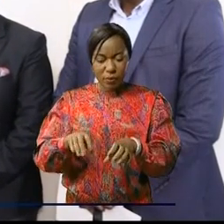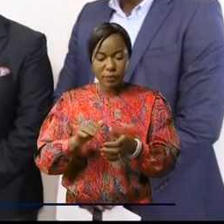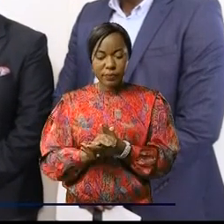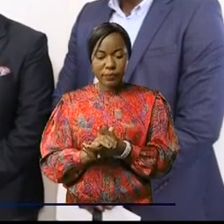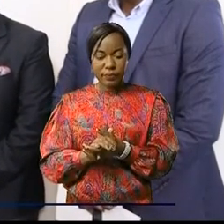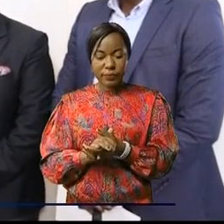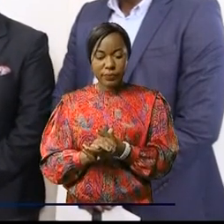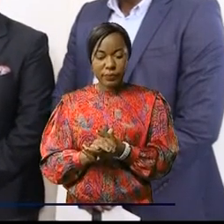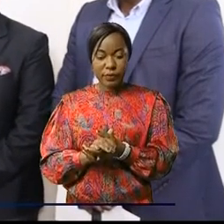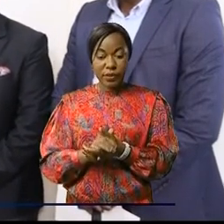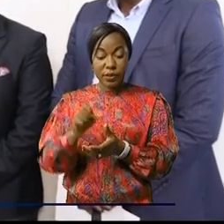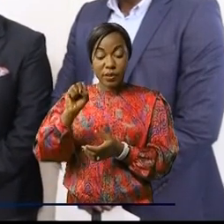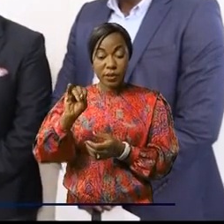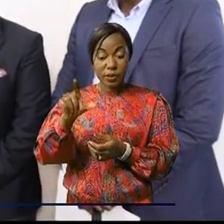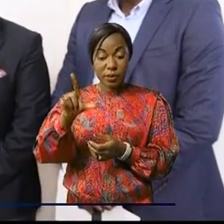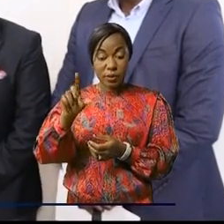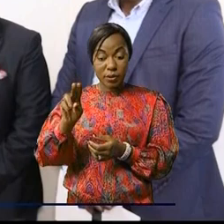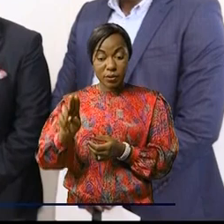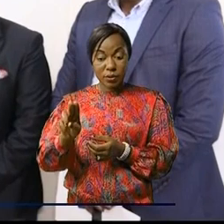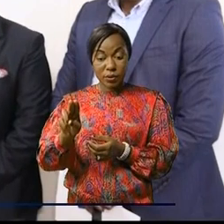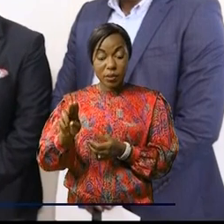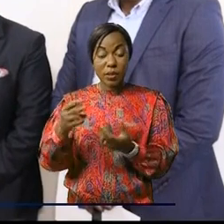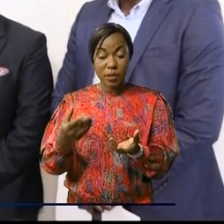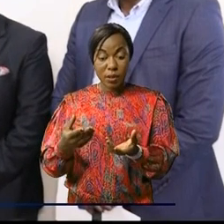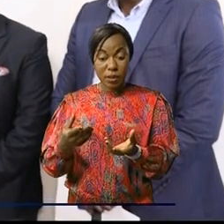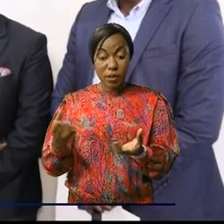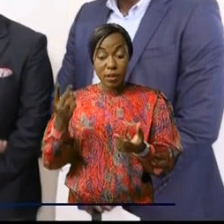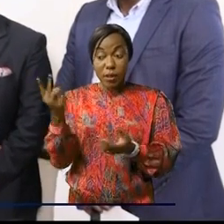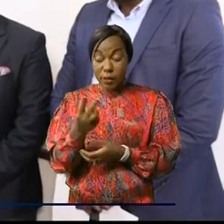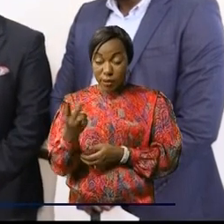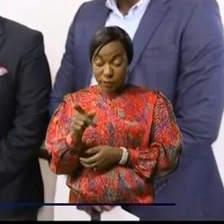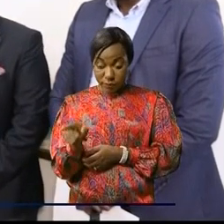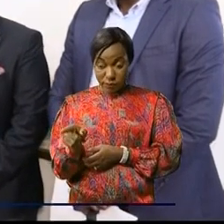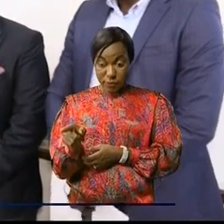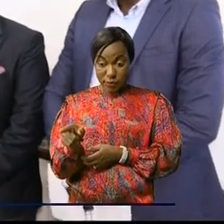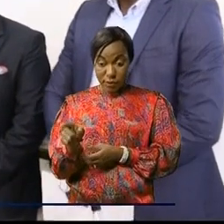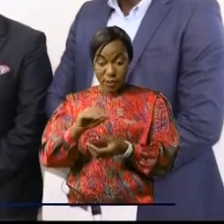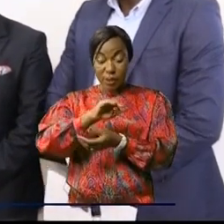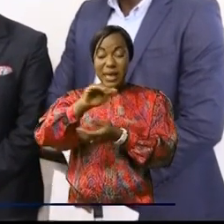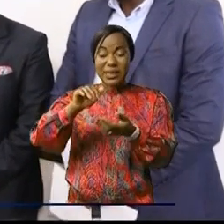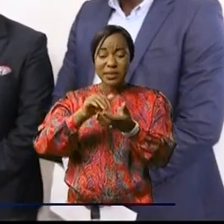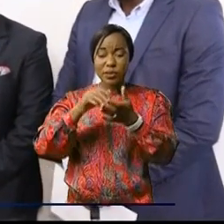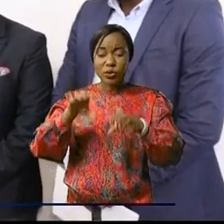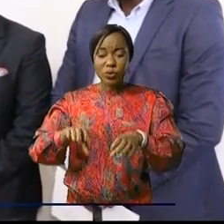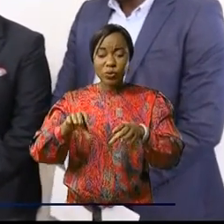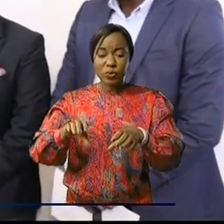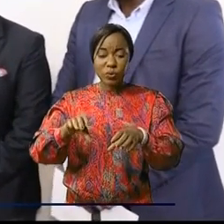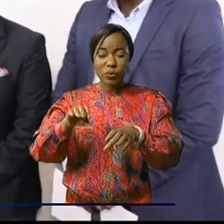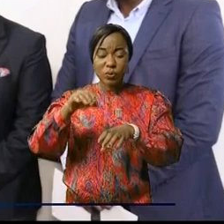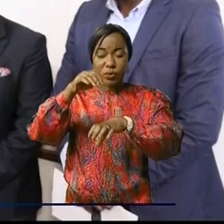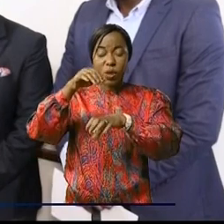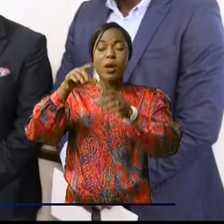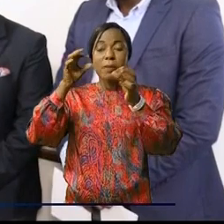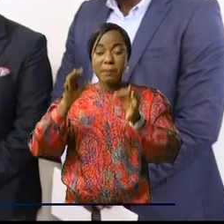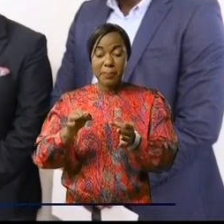de la cité de l'Ukala. Et redynamiser l'Ukala et la Silou, c'est redynamiser tout le Congo central et accroître le rayonnement